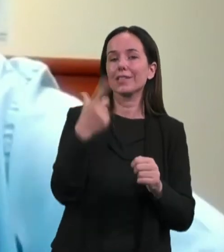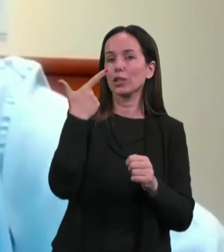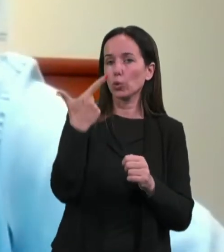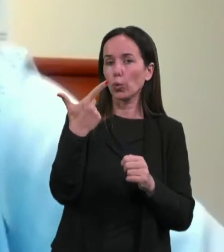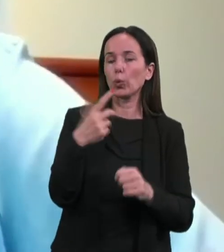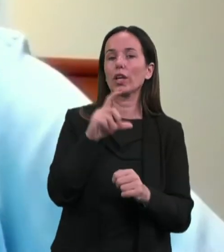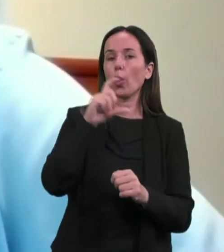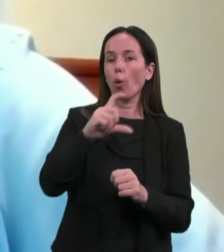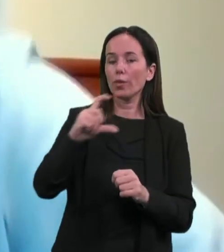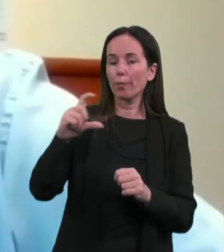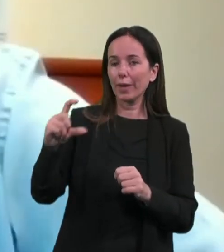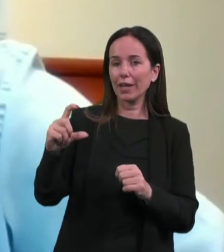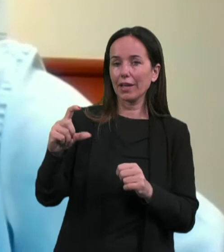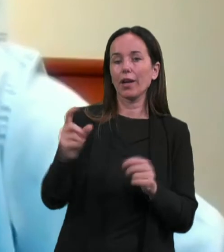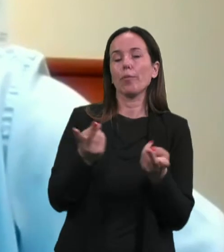odmerek,